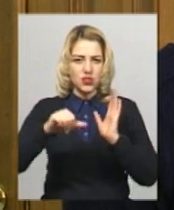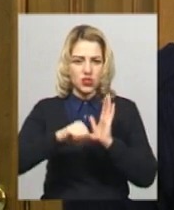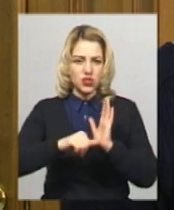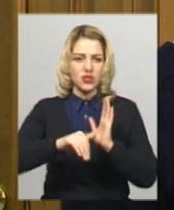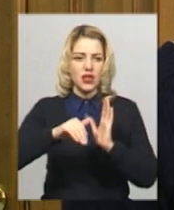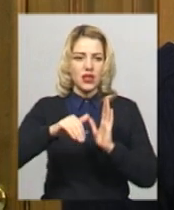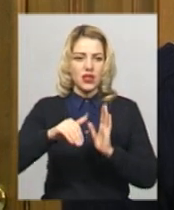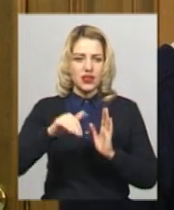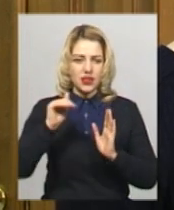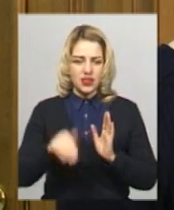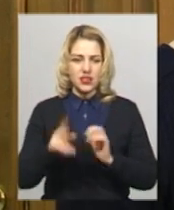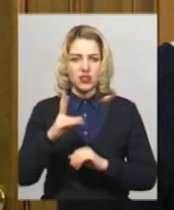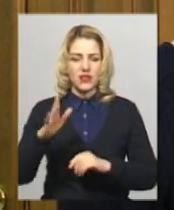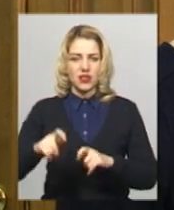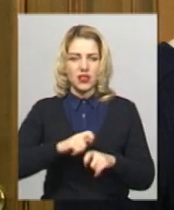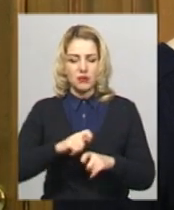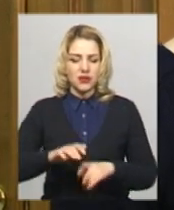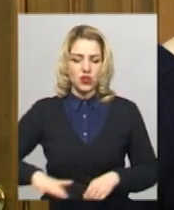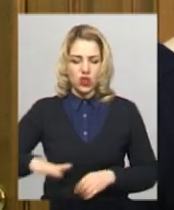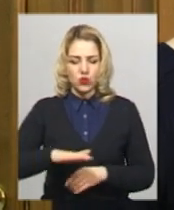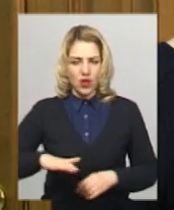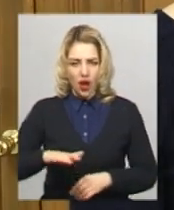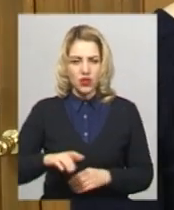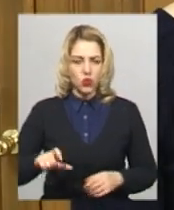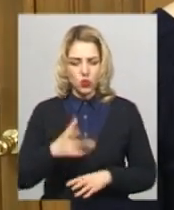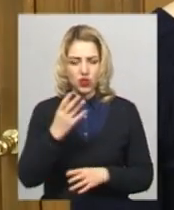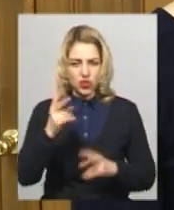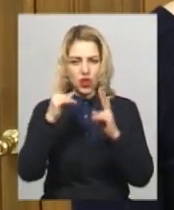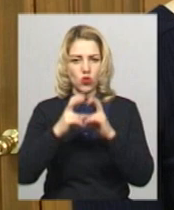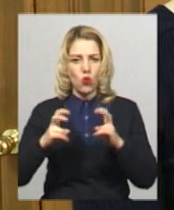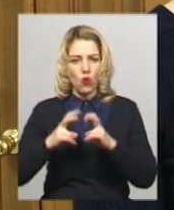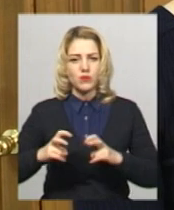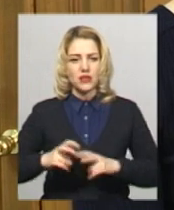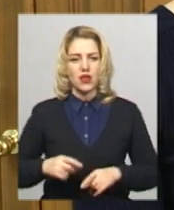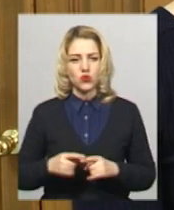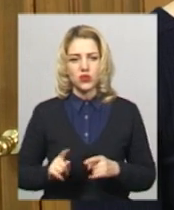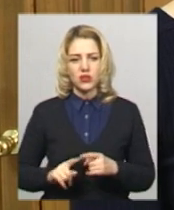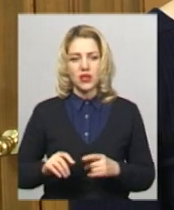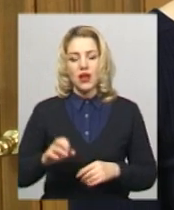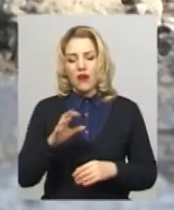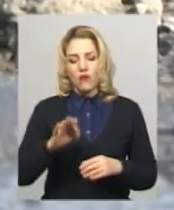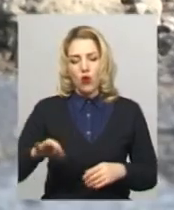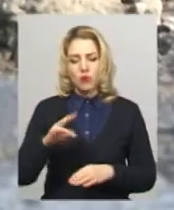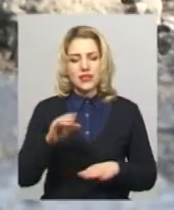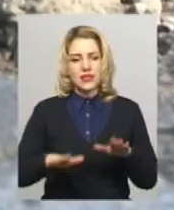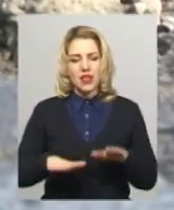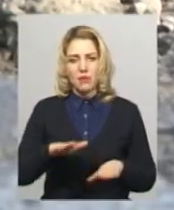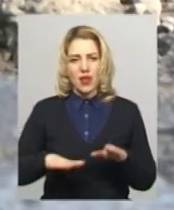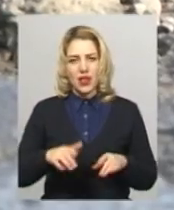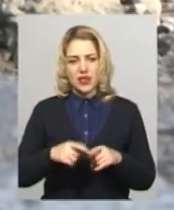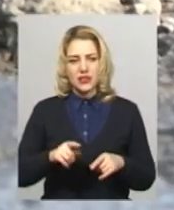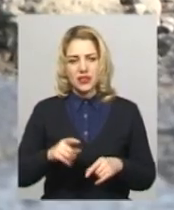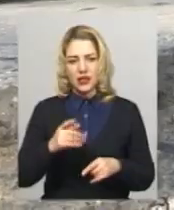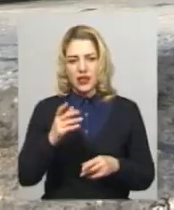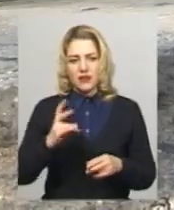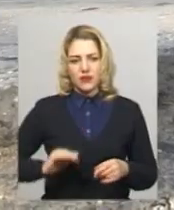метрів. Територіальні дороги ще дообстежуються. За словами Наталії Колодій, в області на балансі Державної служби автомобільних доріг